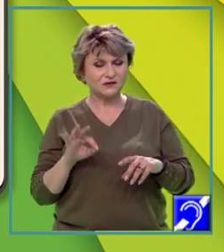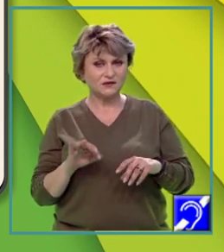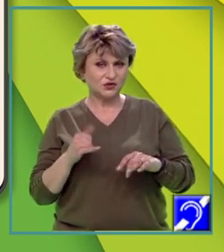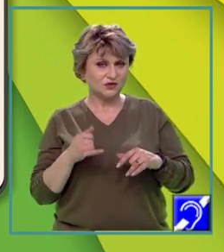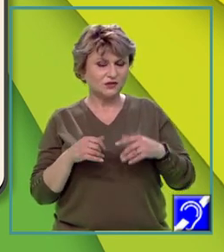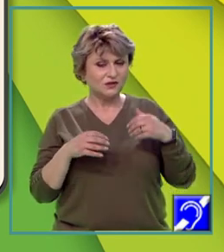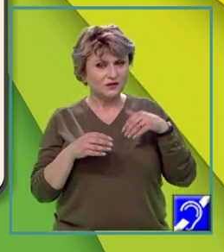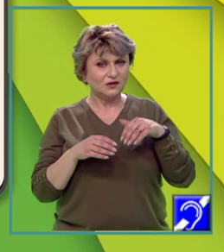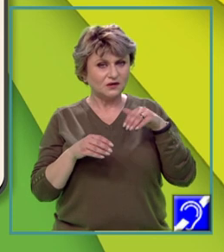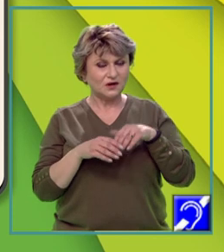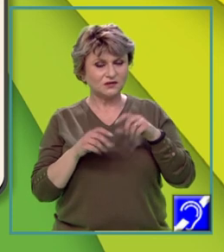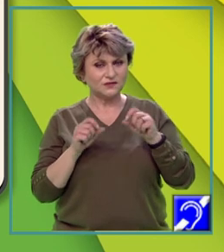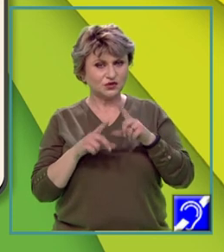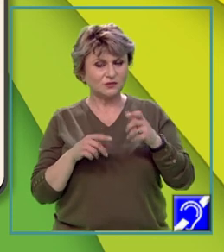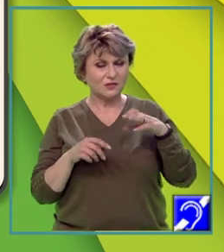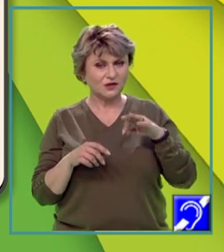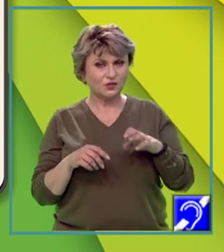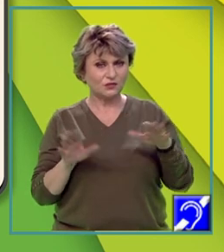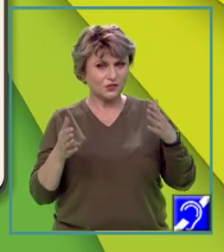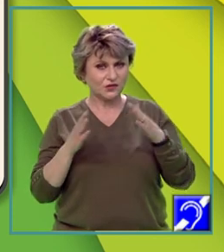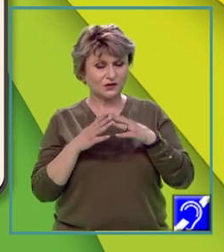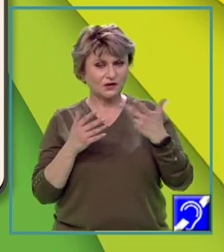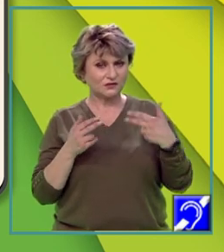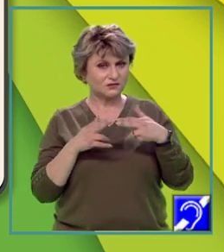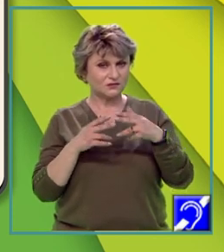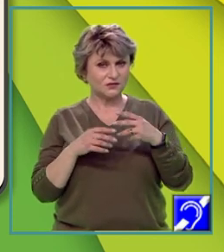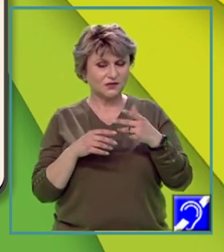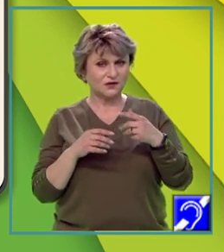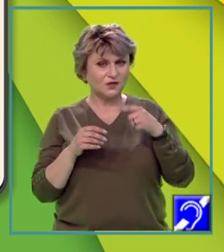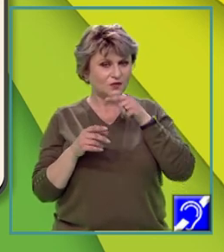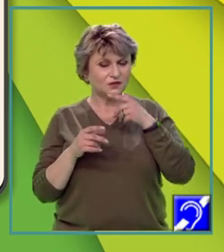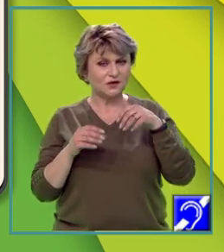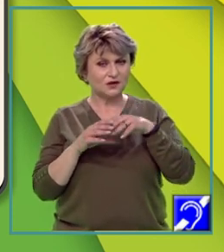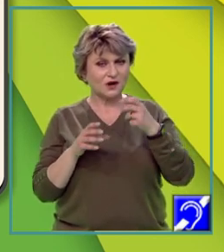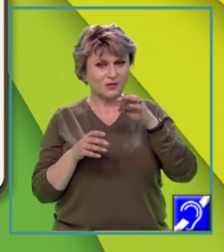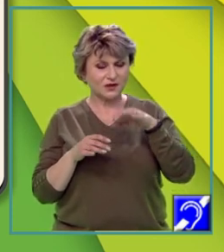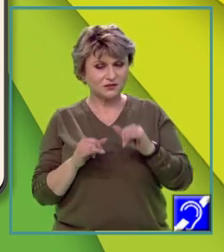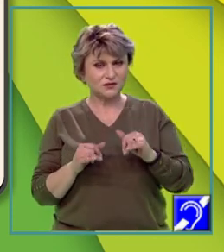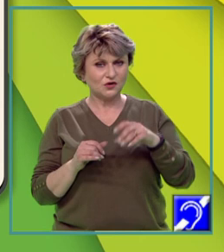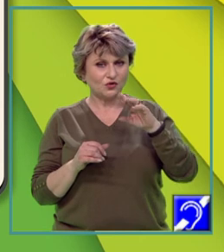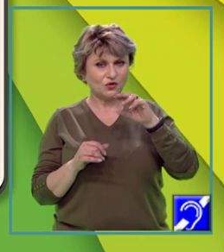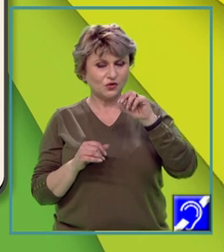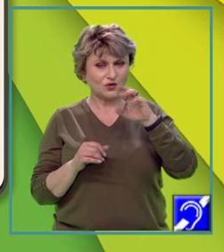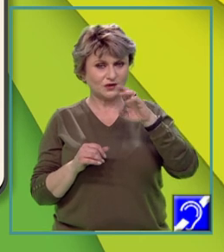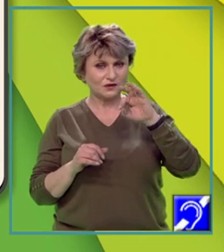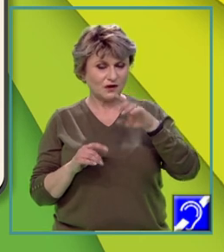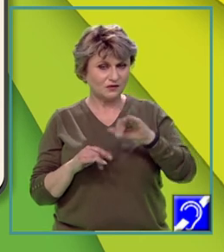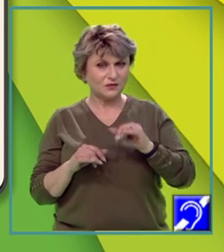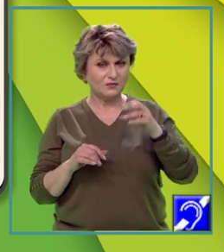și, în sfârșit, mediul montan, care se întâlnește în carpații orientali, meridionali sau